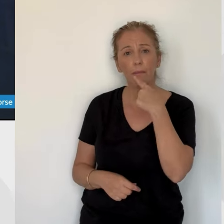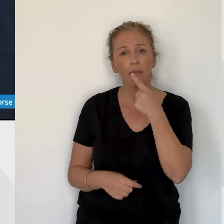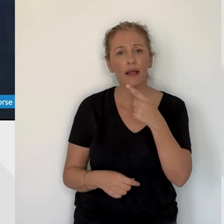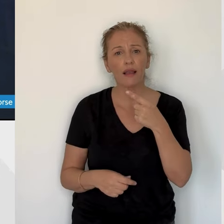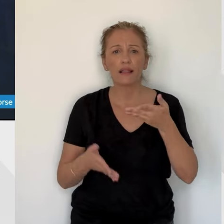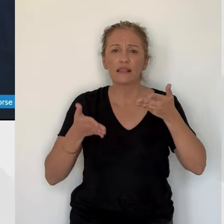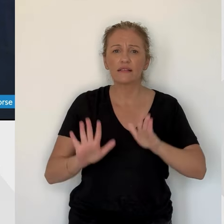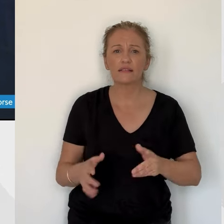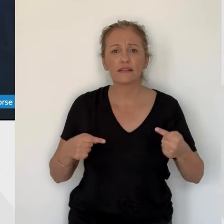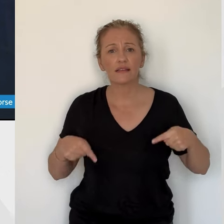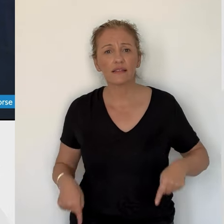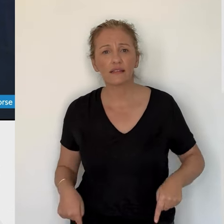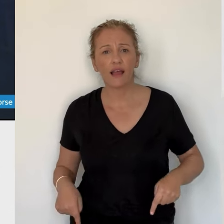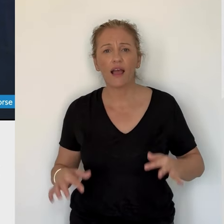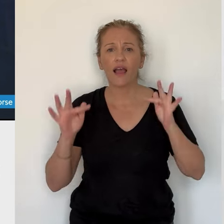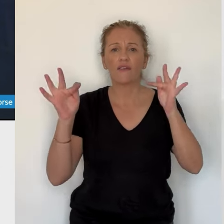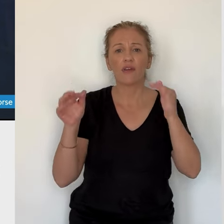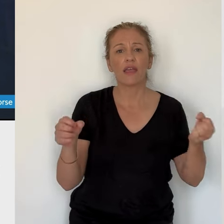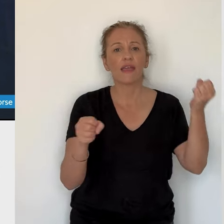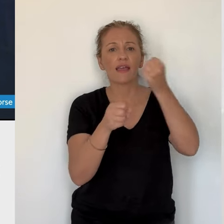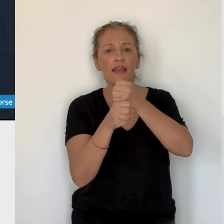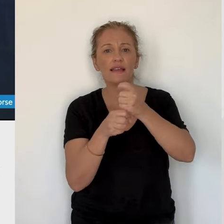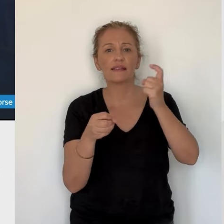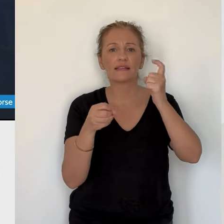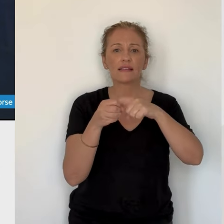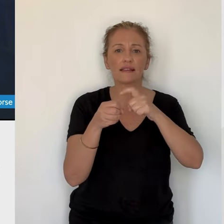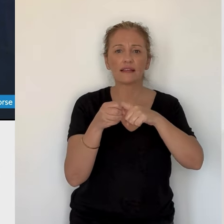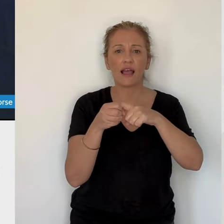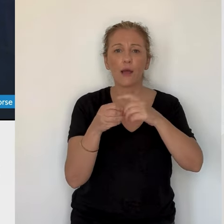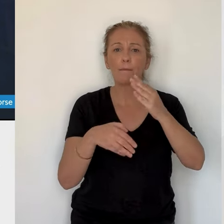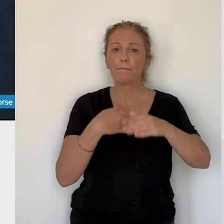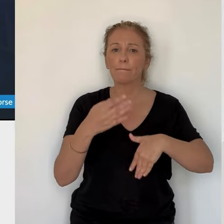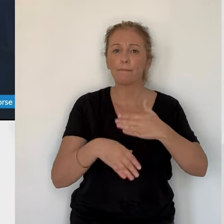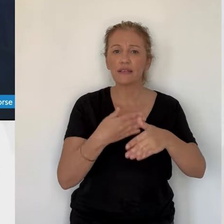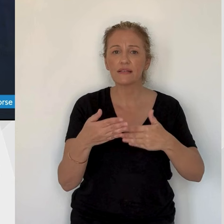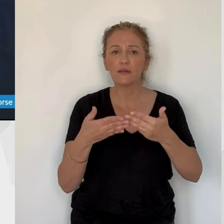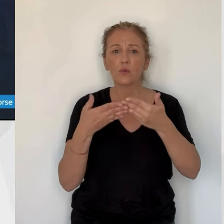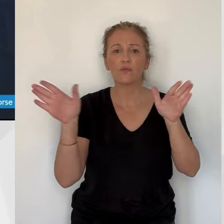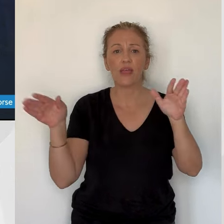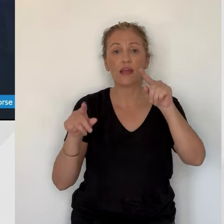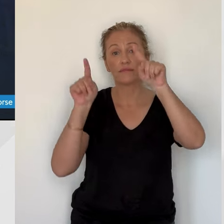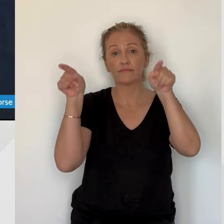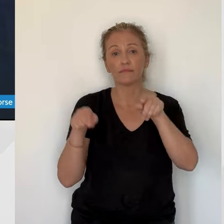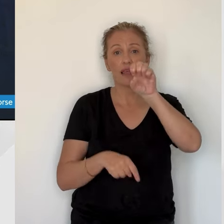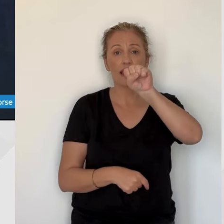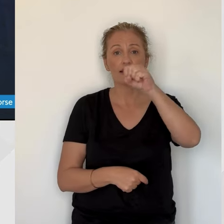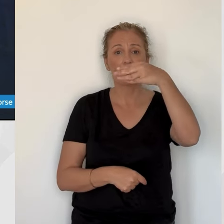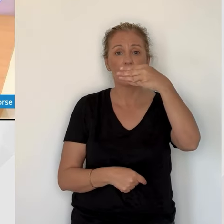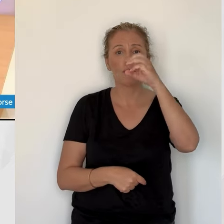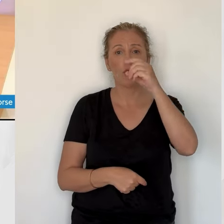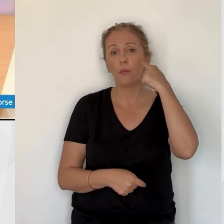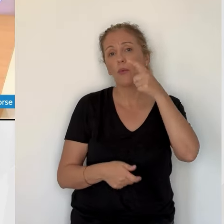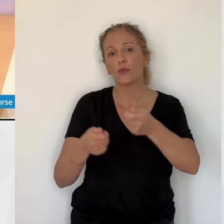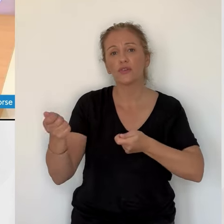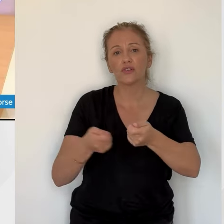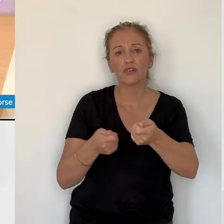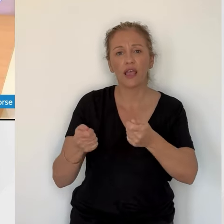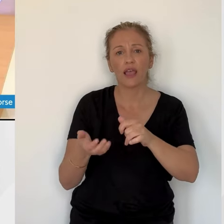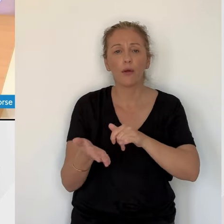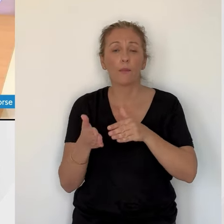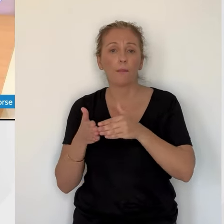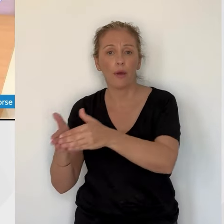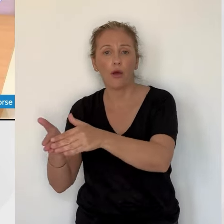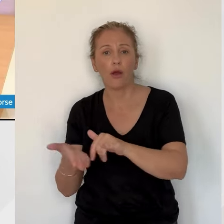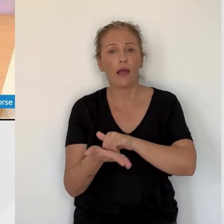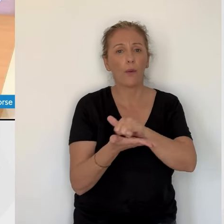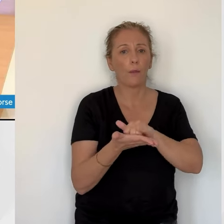d'Industrie. Mots qui font suite à la remise en cause par l'Etat de la création de syndicats mixtes ouverts pour gérer les ports et aéroports de